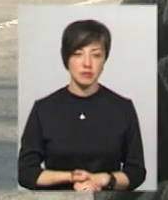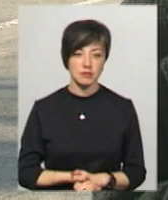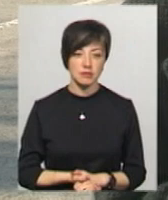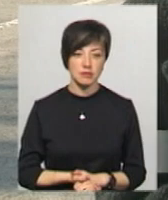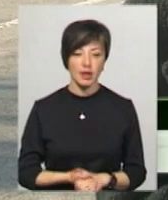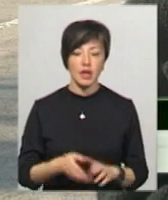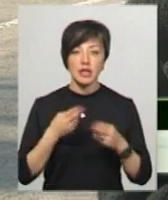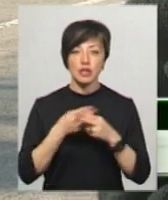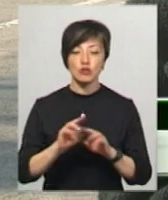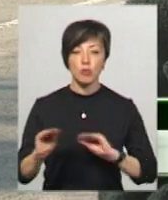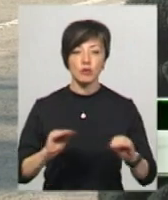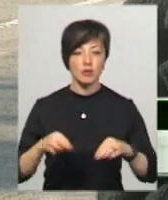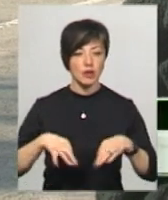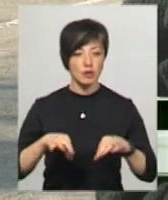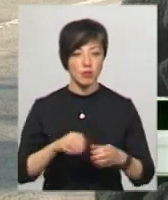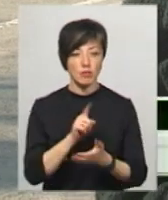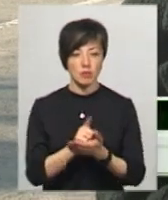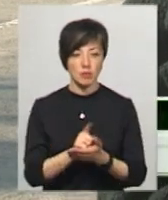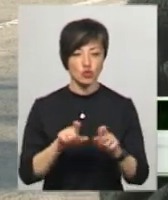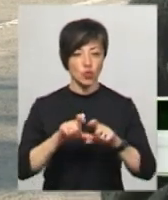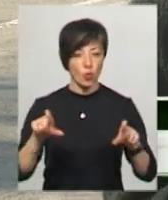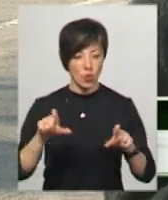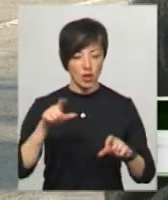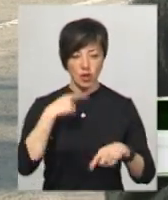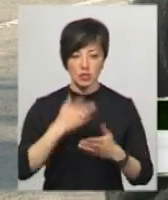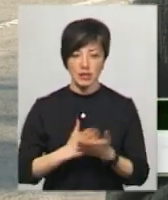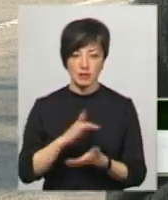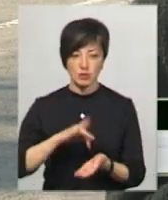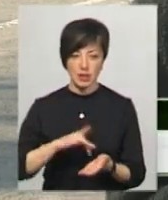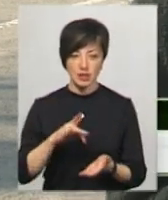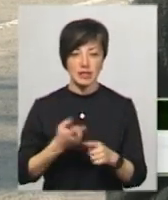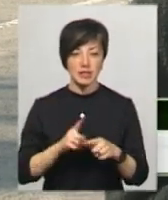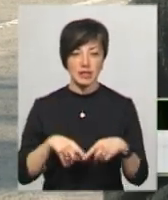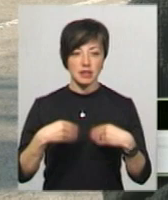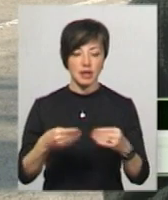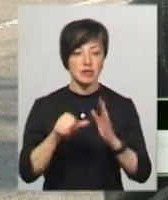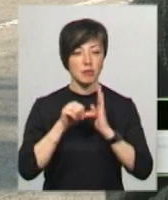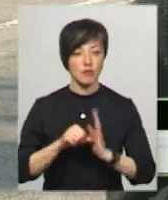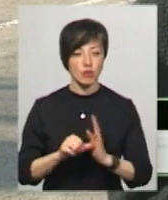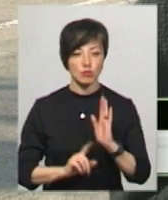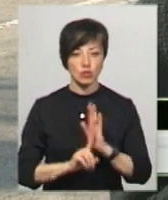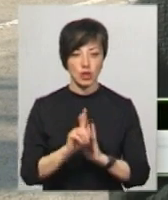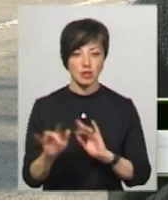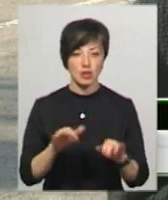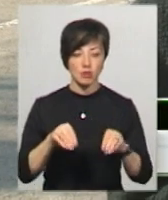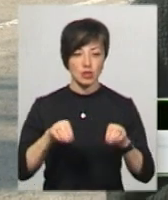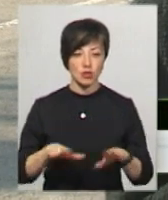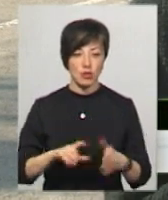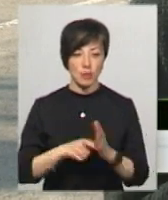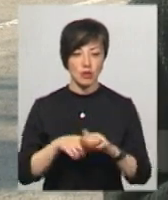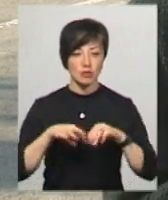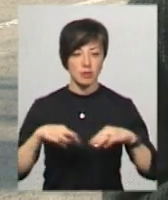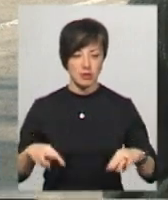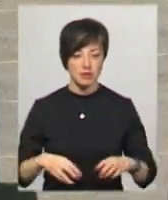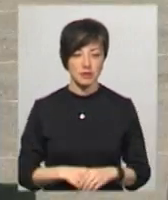Технічно облаштувати автівки повинні самі автошколи, кажуть у сервісному центрі. На це їм дається півроку з початку дії постанови Кабінету